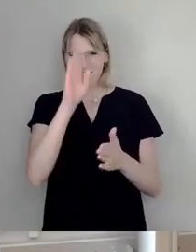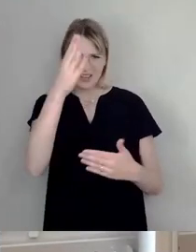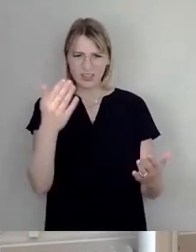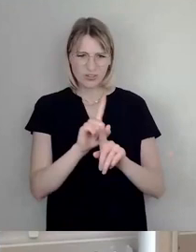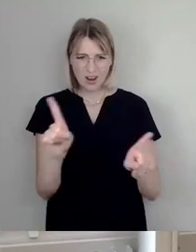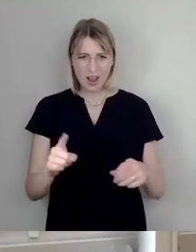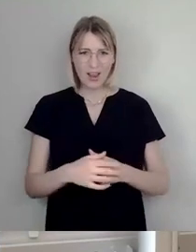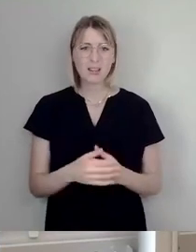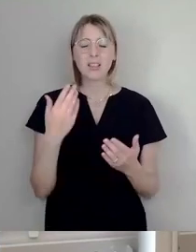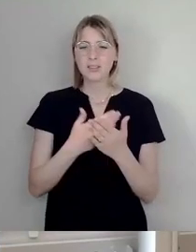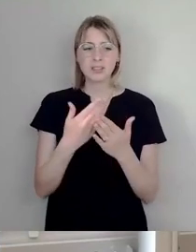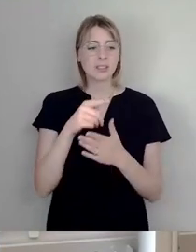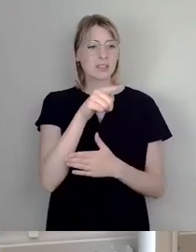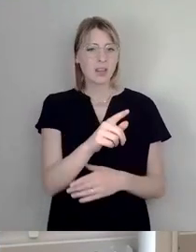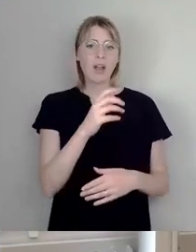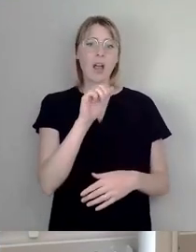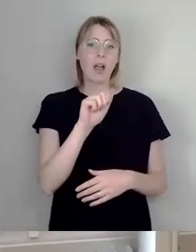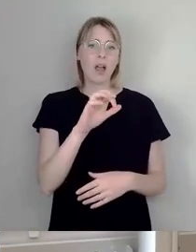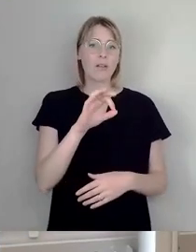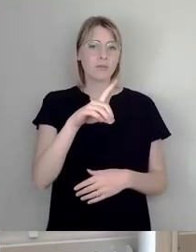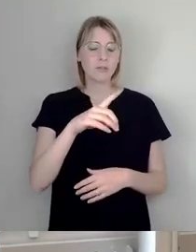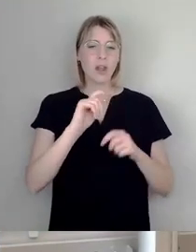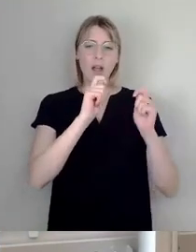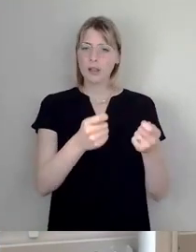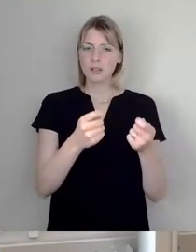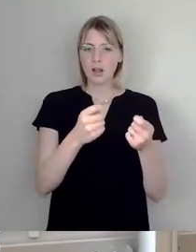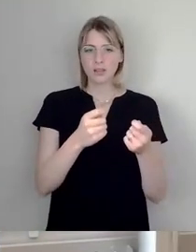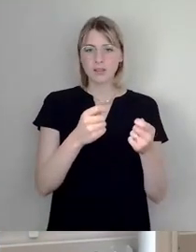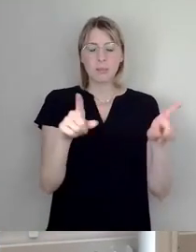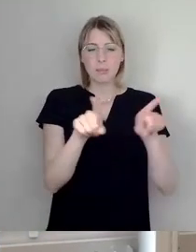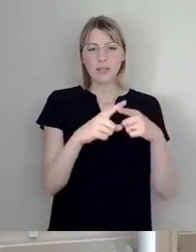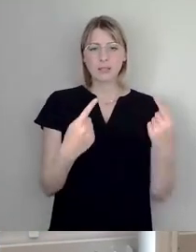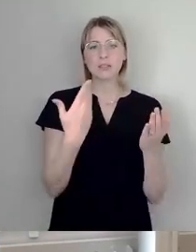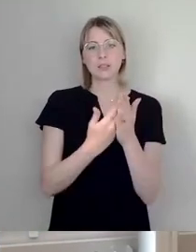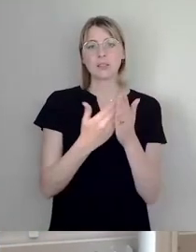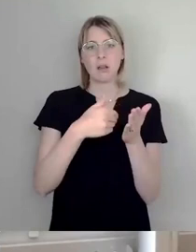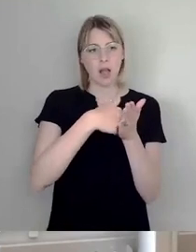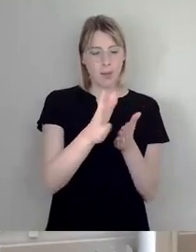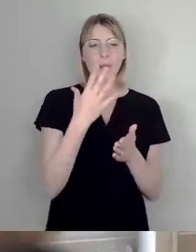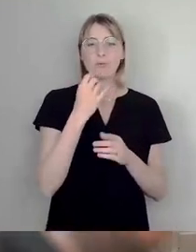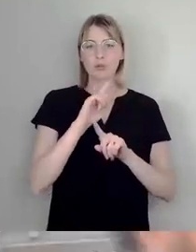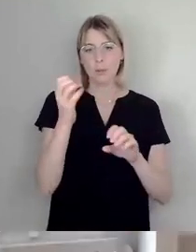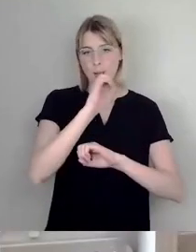-Antrag steckt. Und genau deswegen ist er abzulehnen. Und ich wollte das noch einmal sehr klar an dieser Stelle hier benennen.